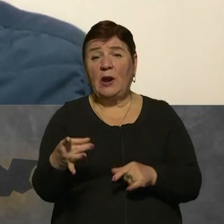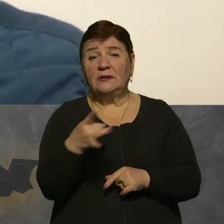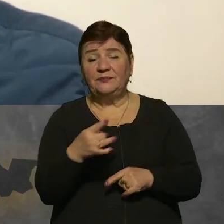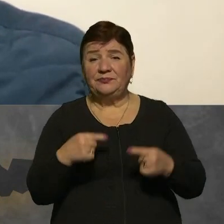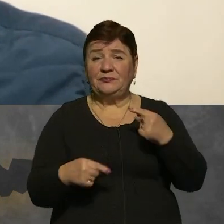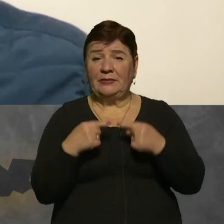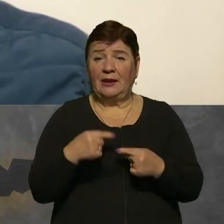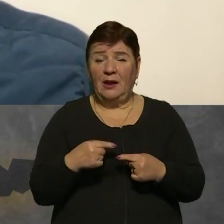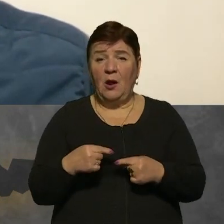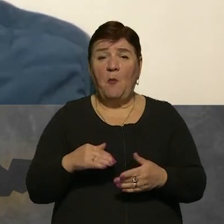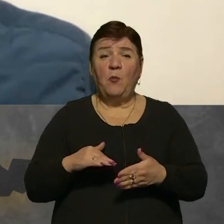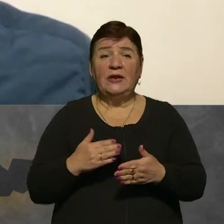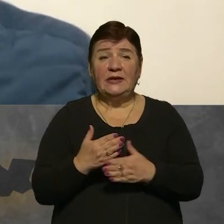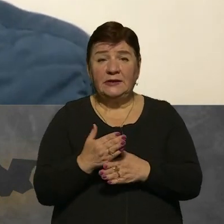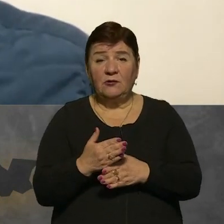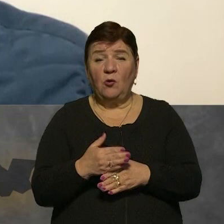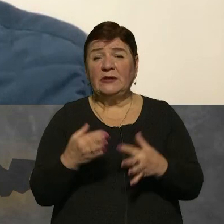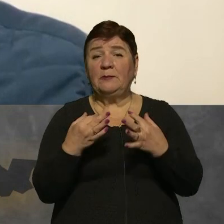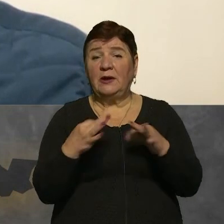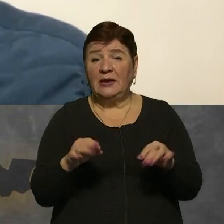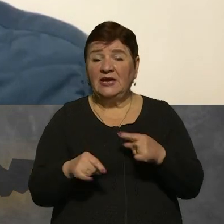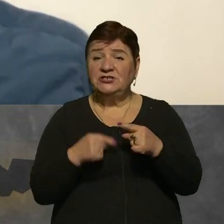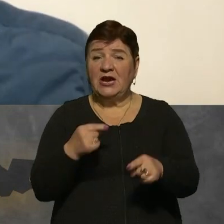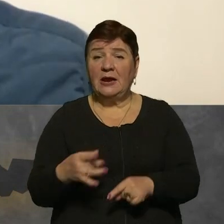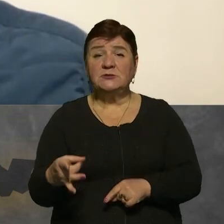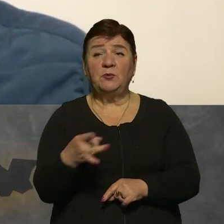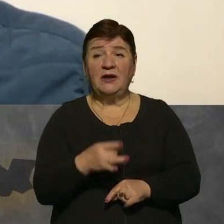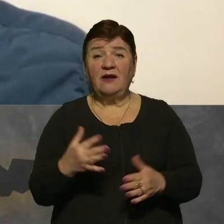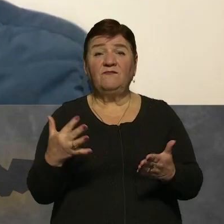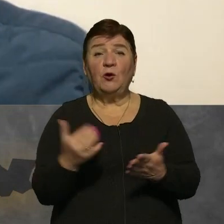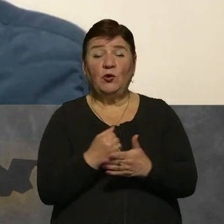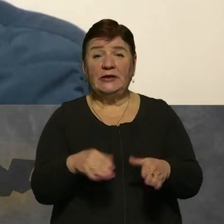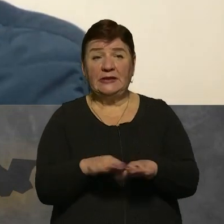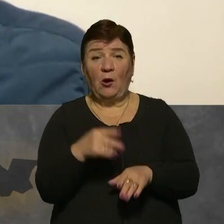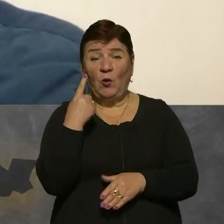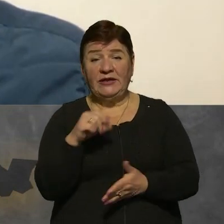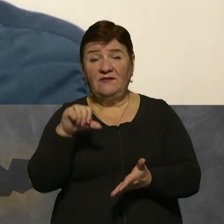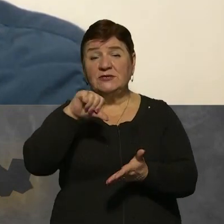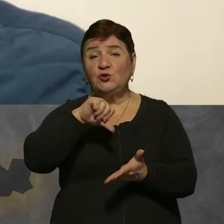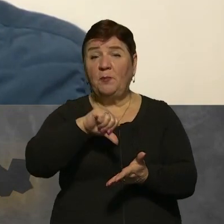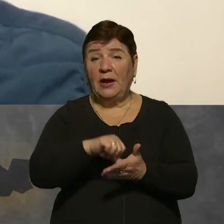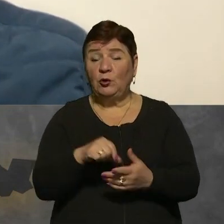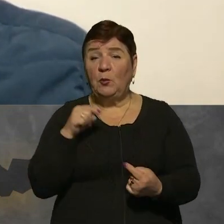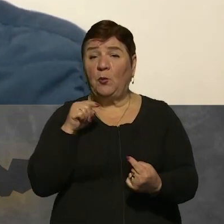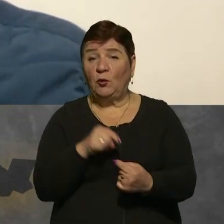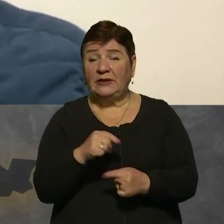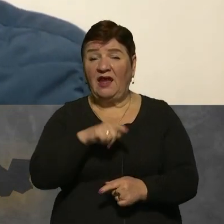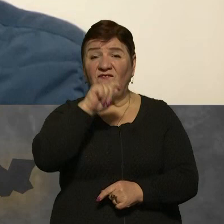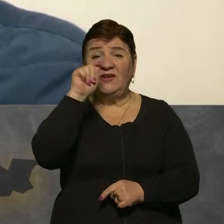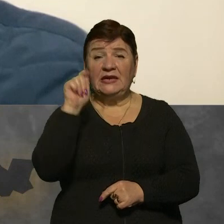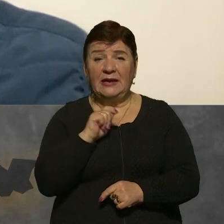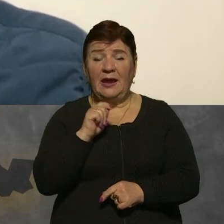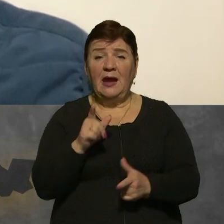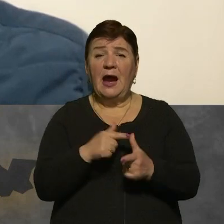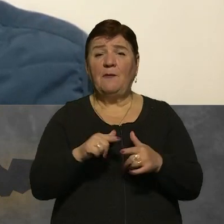критикують зовнішню політику демократів чи республіканців. І виходить так, що одні виступають, грубо кажучи, проти війни чи